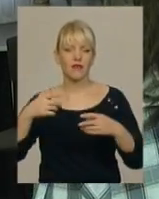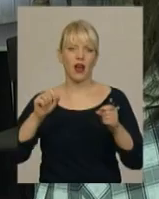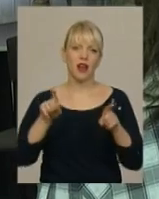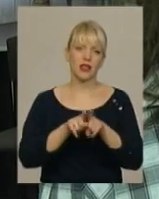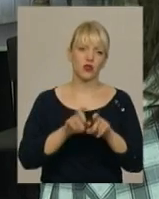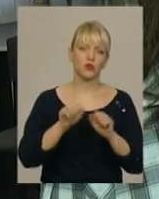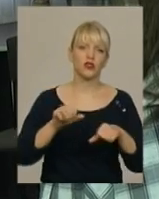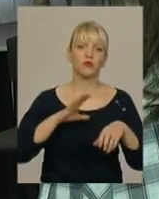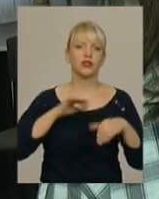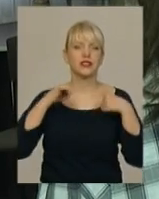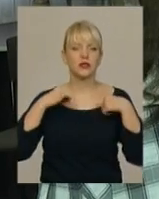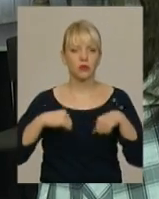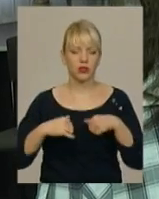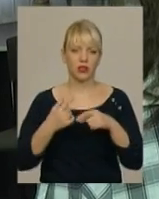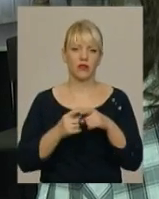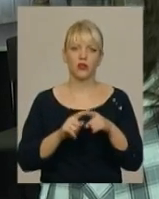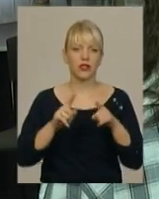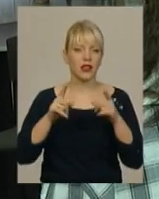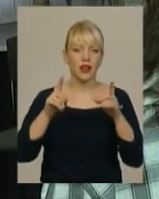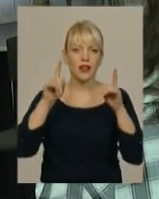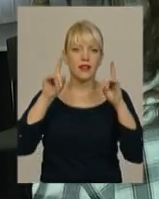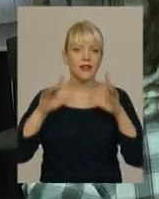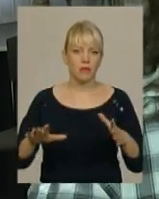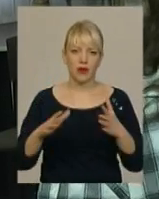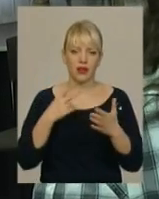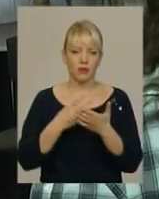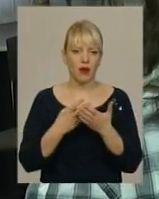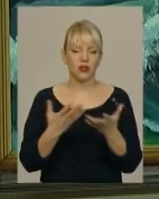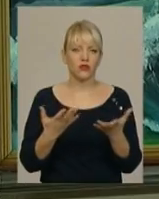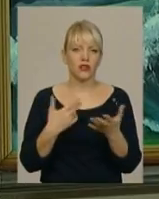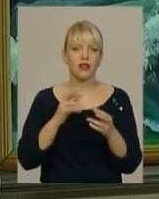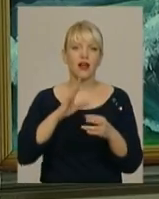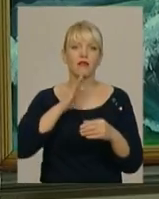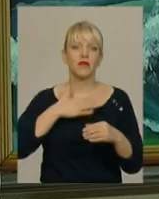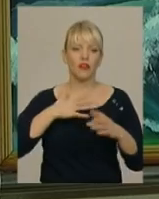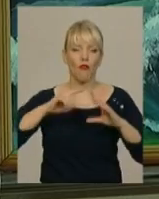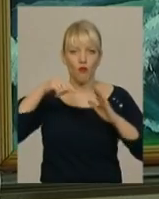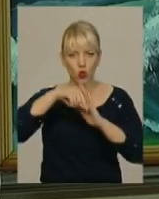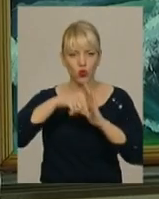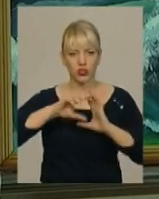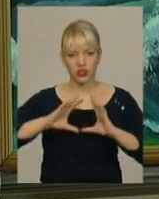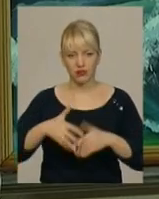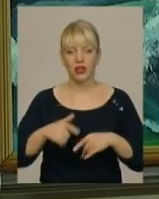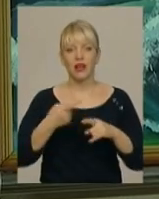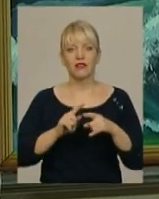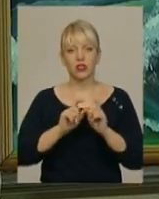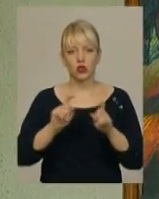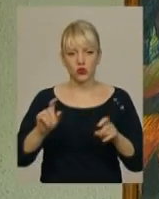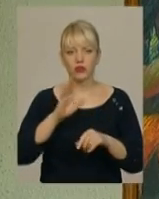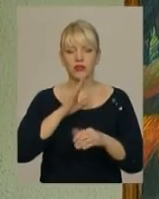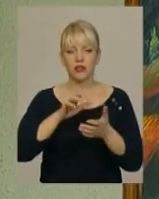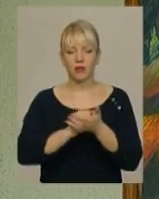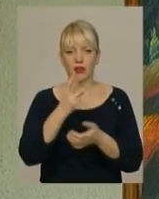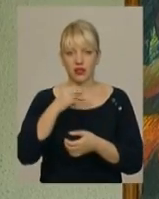спокійним. І воно таке непередбачене, як мій внутрішній світ. У Школі мистецтв Агнеса займається три роки.